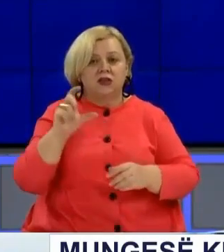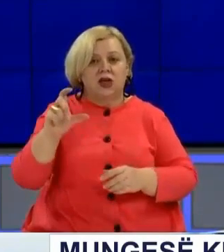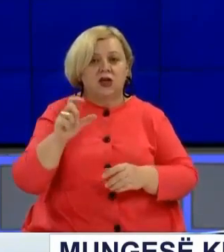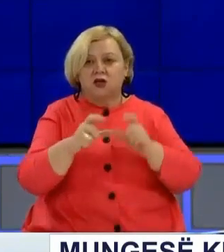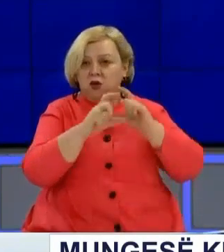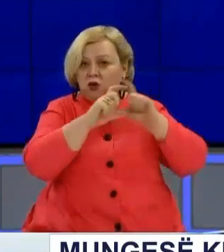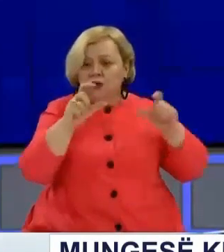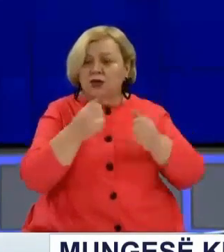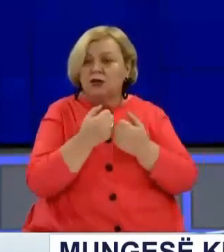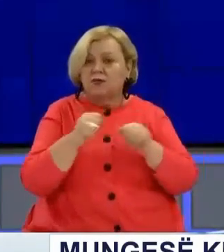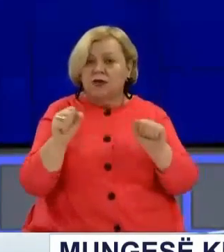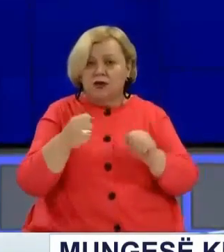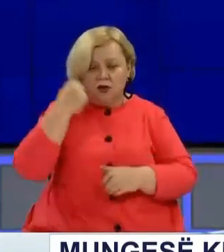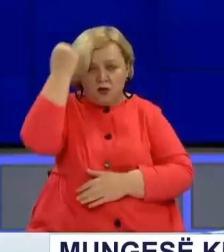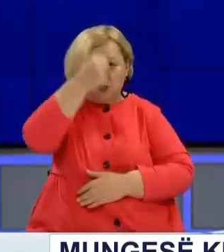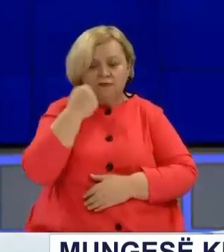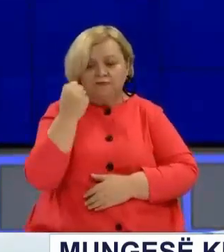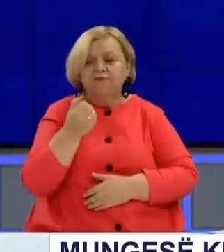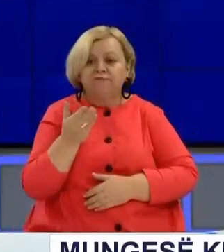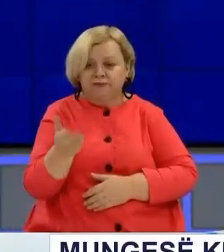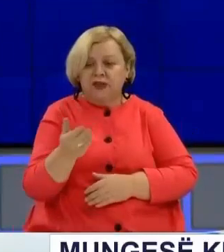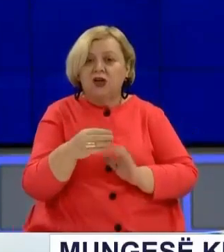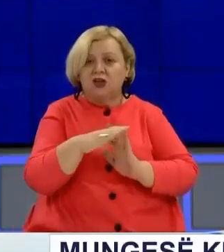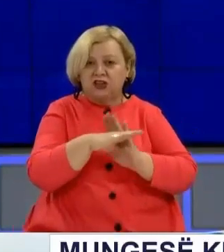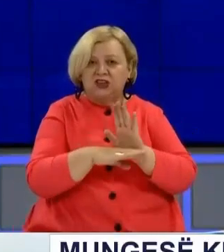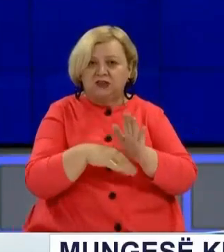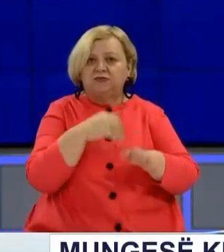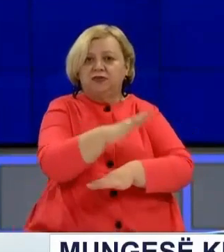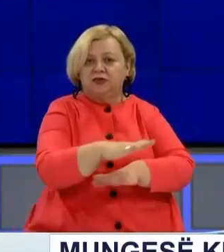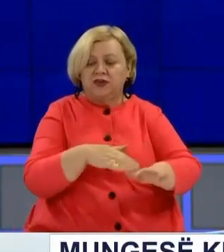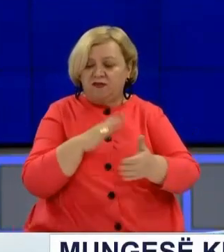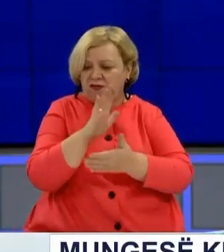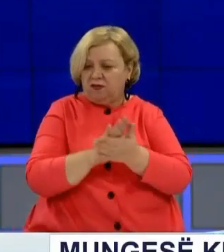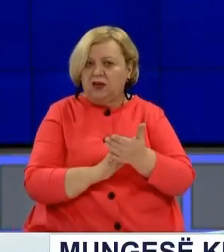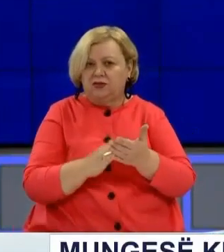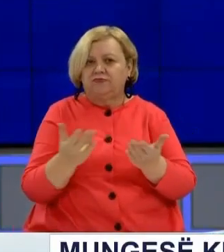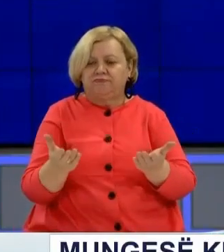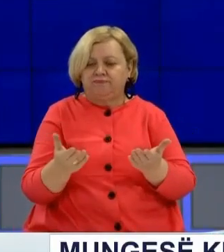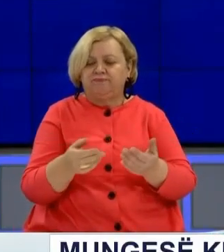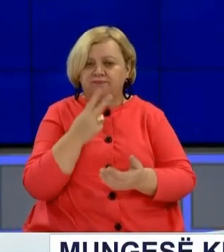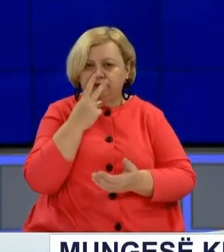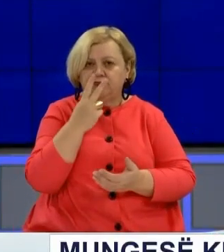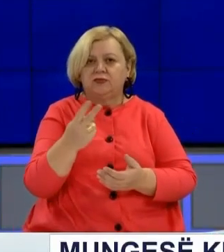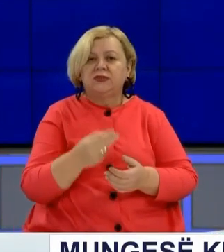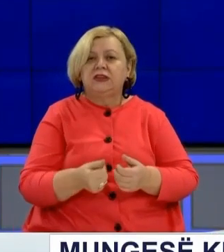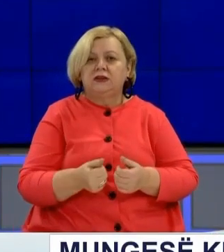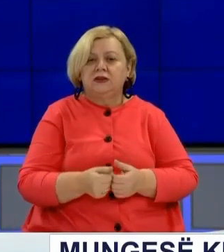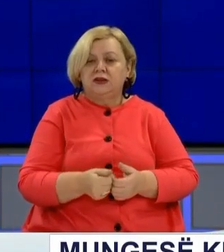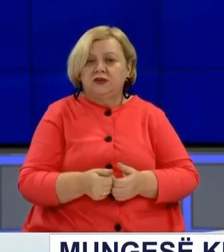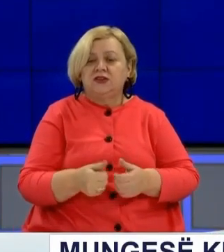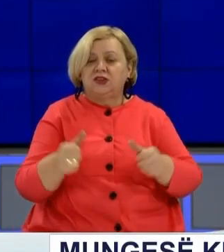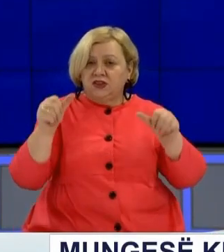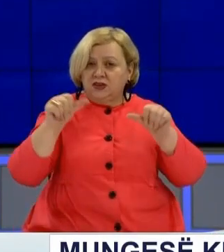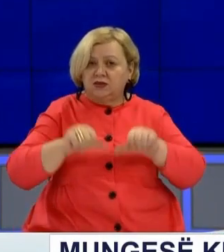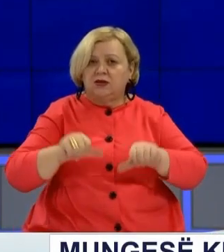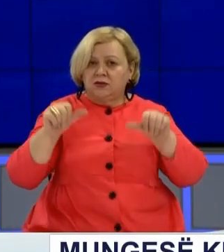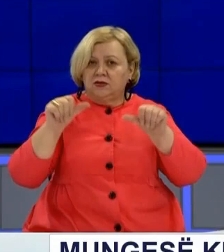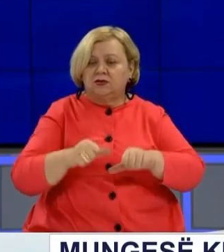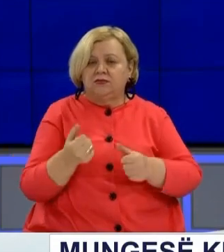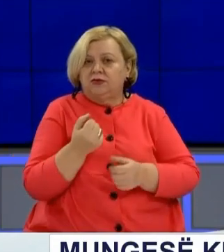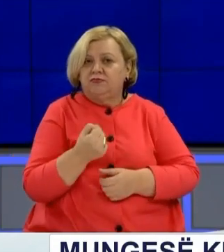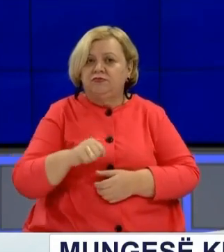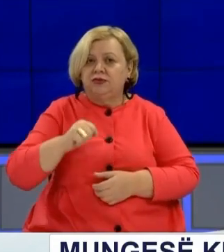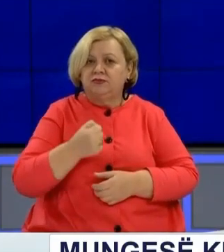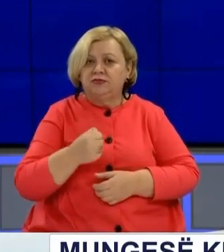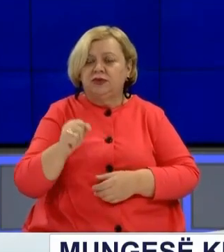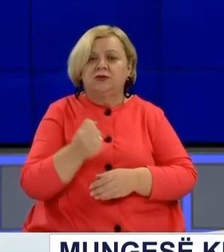Demokratik i Kosovës thotë se kjo legislatur, qysh në filimet e saj, është karakterizuar nga dështimi seancave për shkak të mungesës së